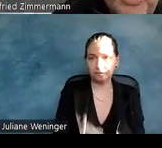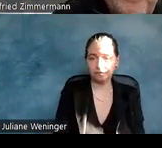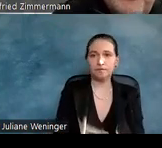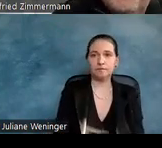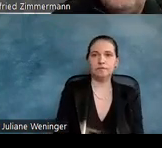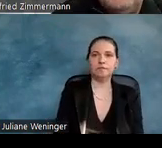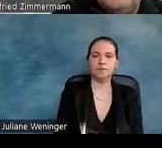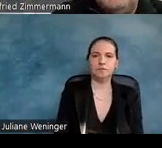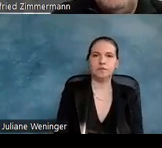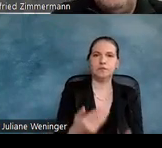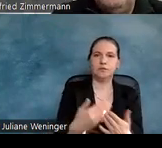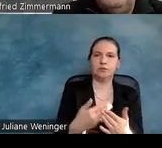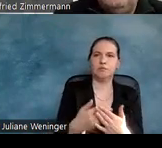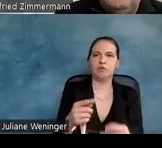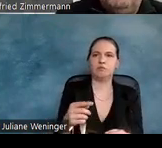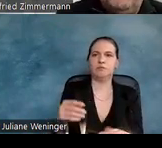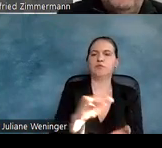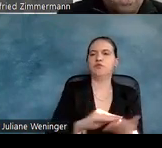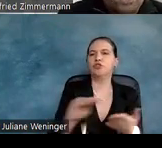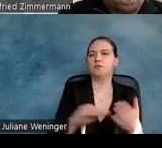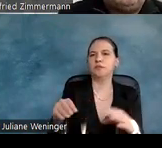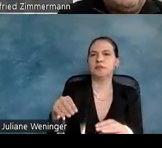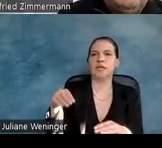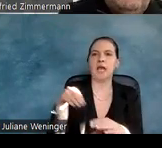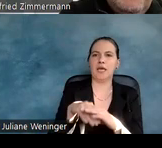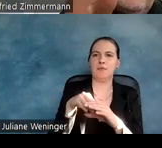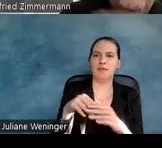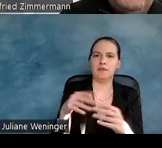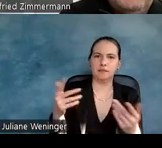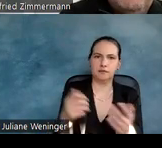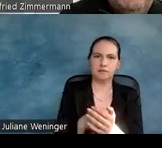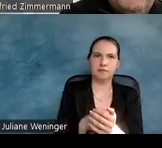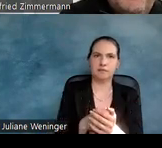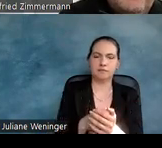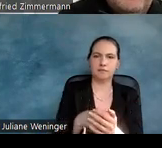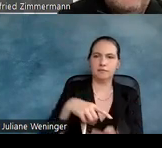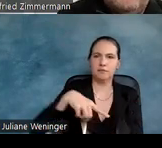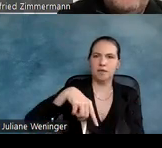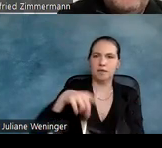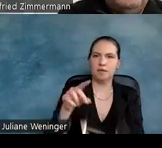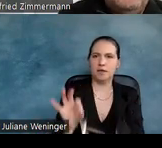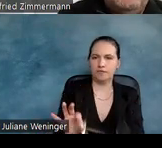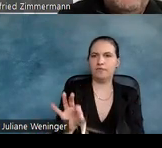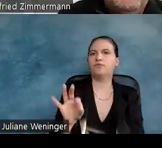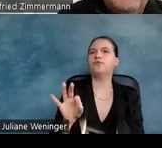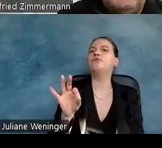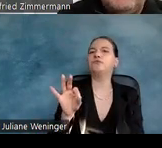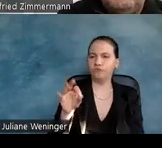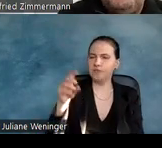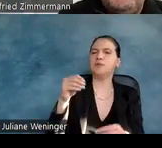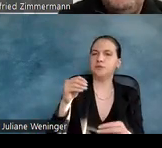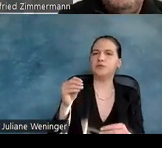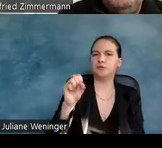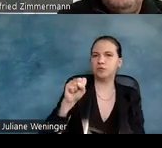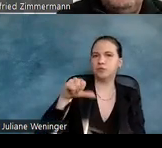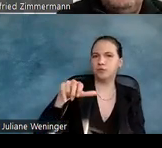Schrift ist nicht eingebettet, Problem, also PDF-Syntax ist okay, aber viele andere